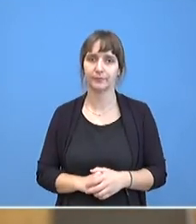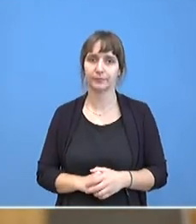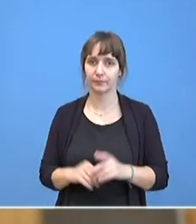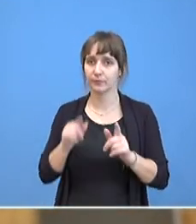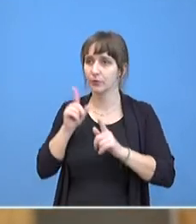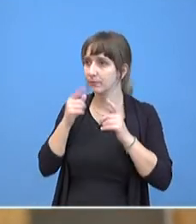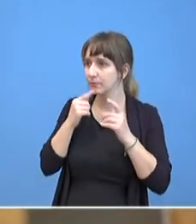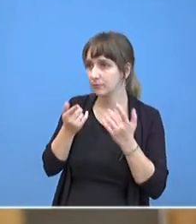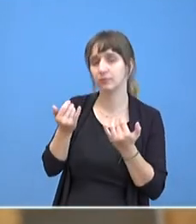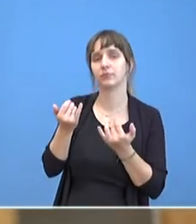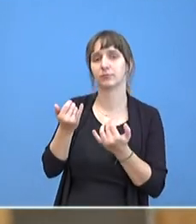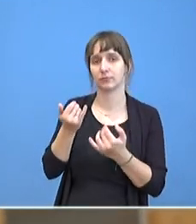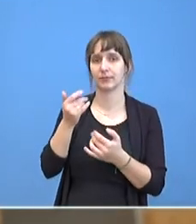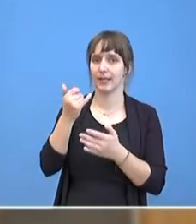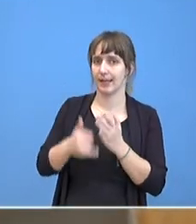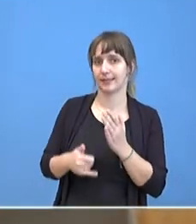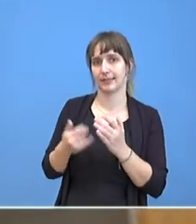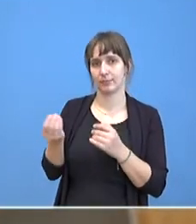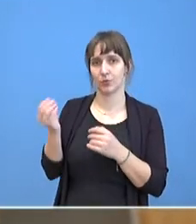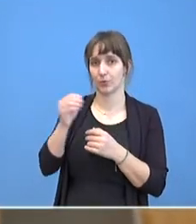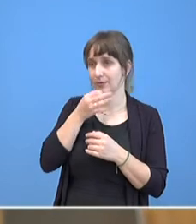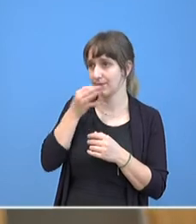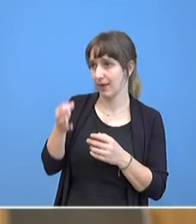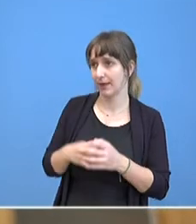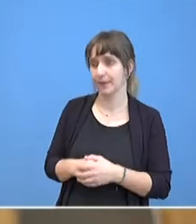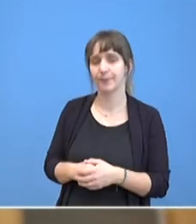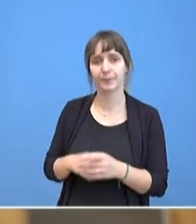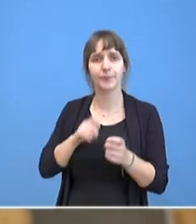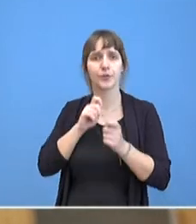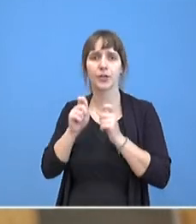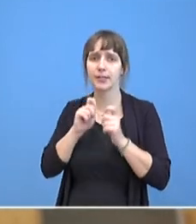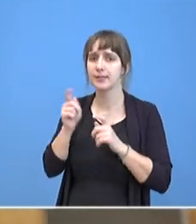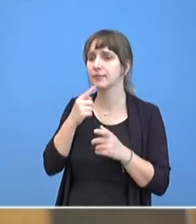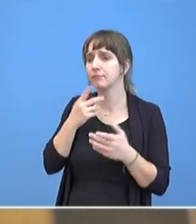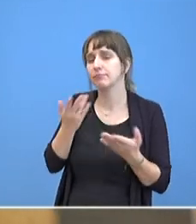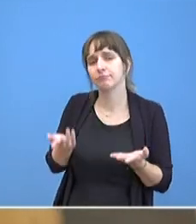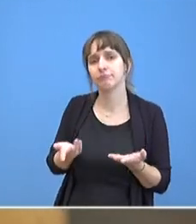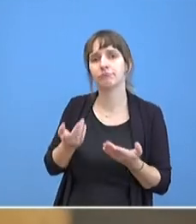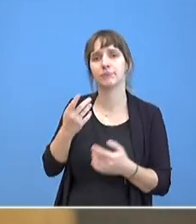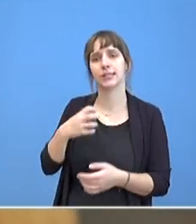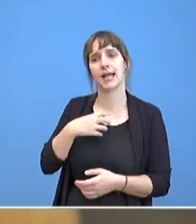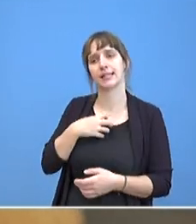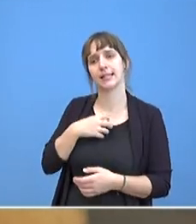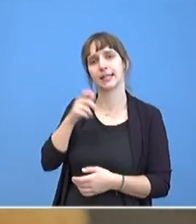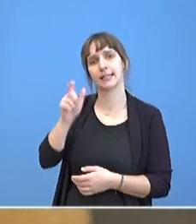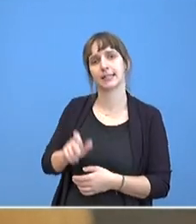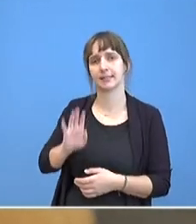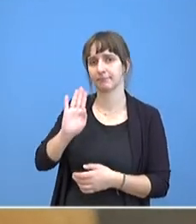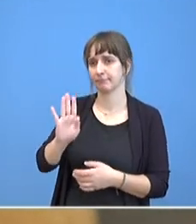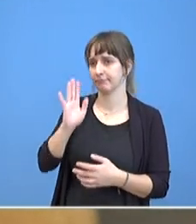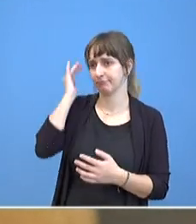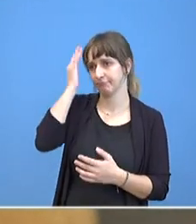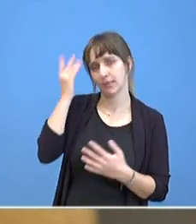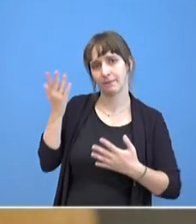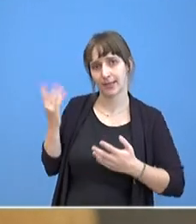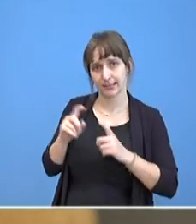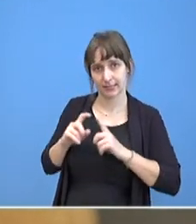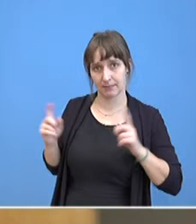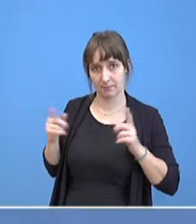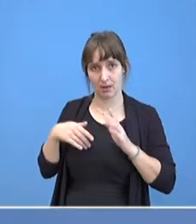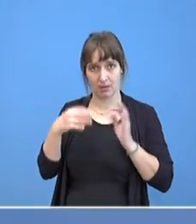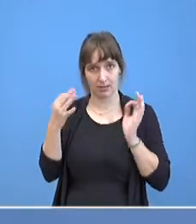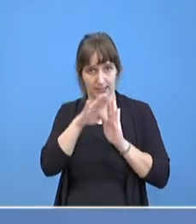Letzte Zusatzfrage, Herr Blank, bitte. Da könnte man natürlich jetzt auch fragen, wie die Kanzlerin denn dazu steht. Ist ein gesetzlicher Rahmen nötig?